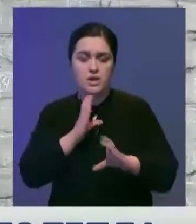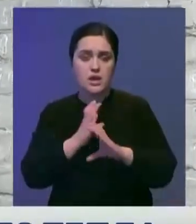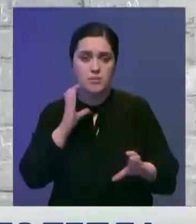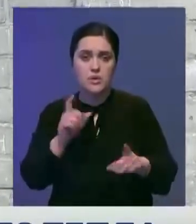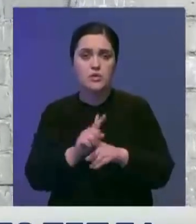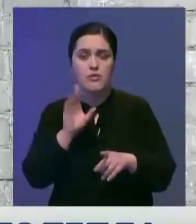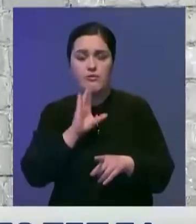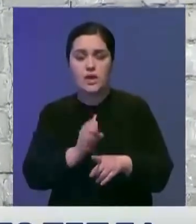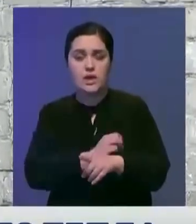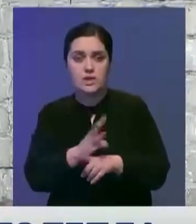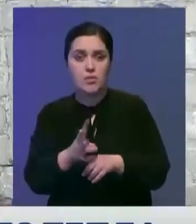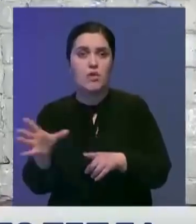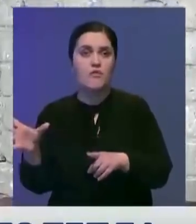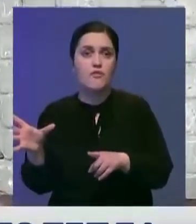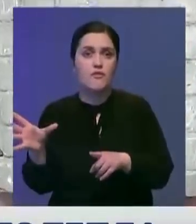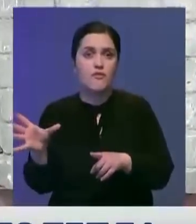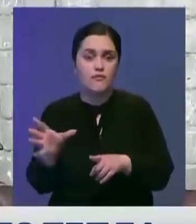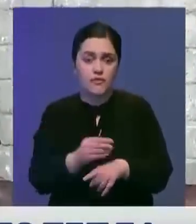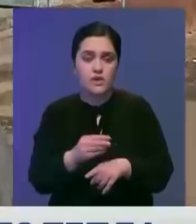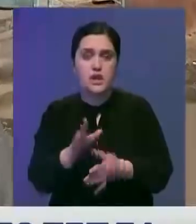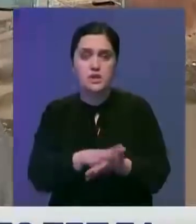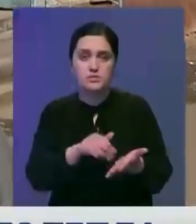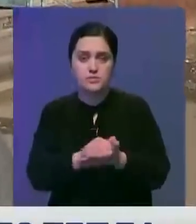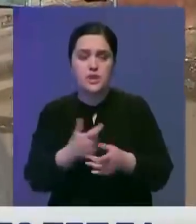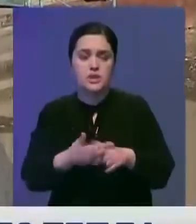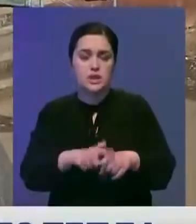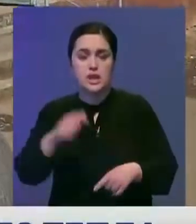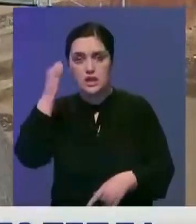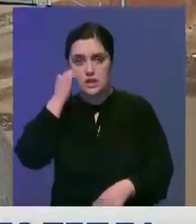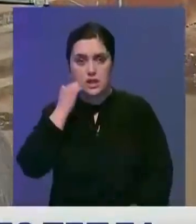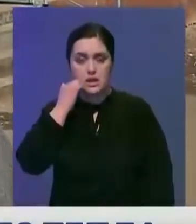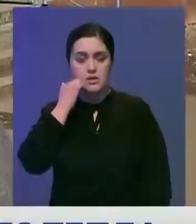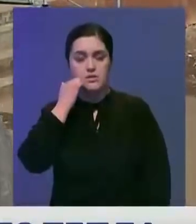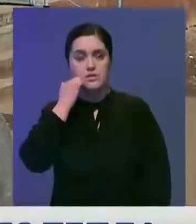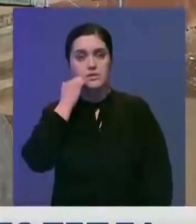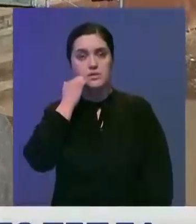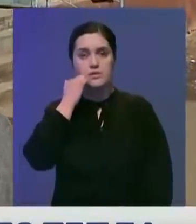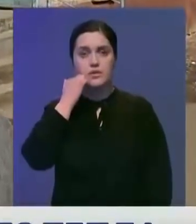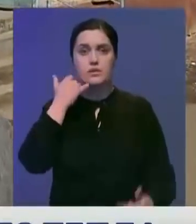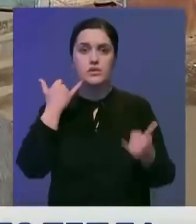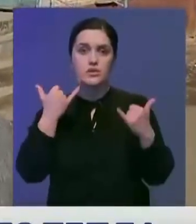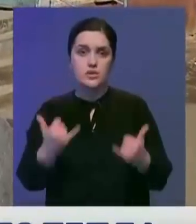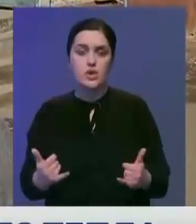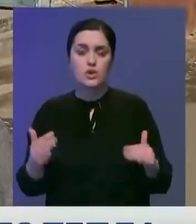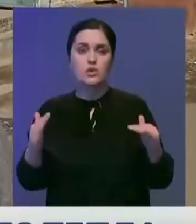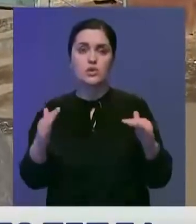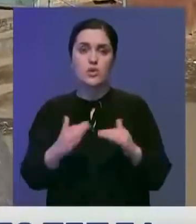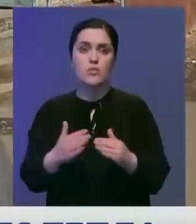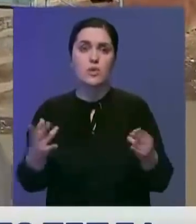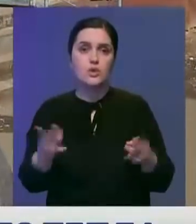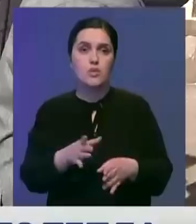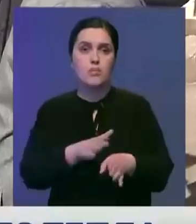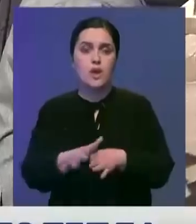водоснабжения, все находятся в изношенном состоянии. То есть на данный дом в системе отопления требуется